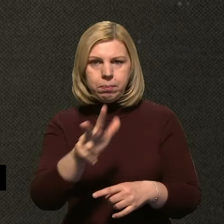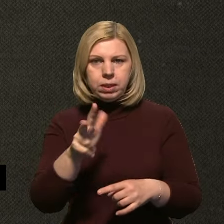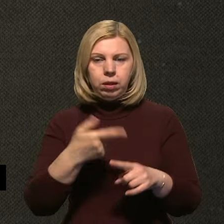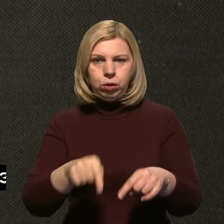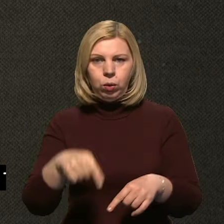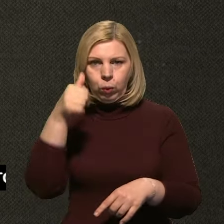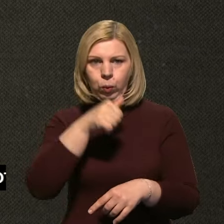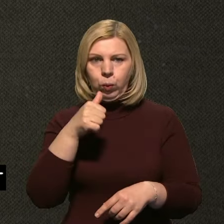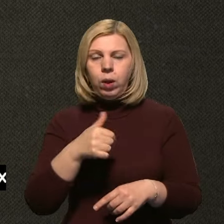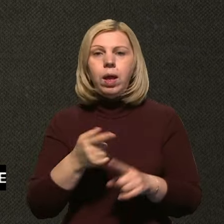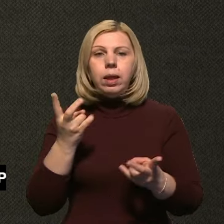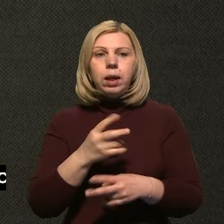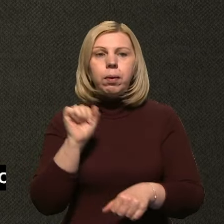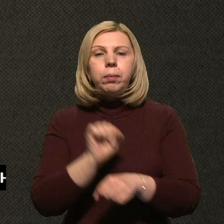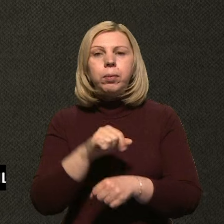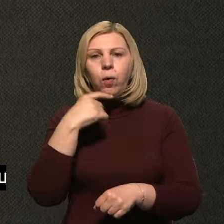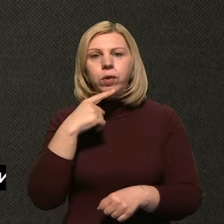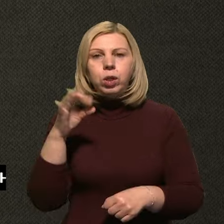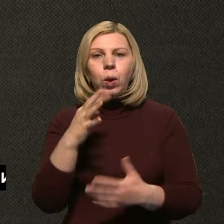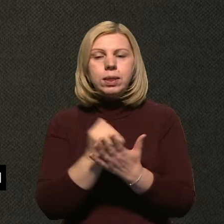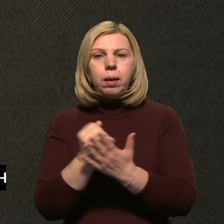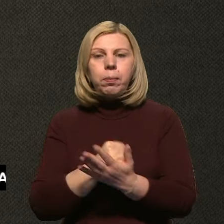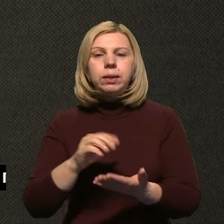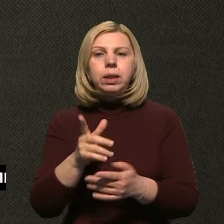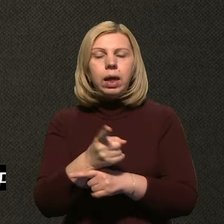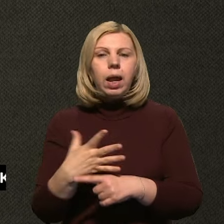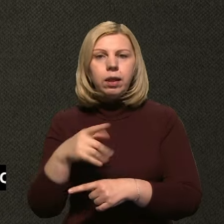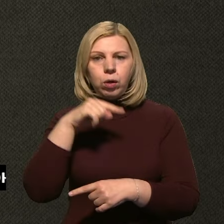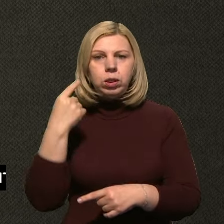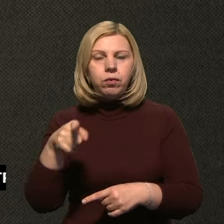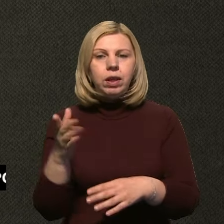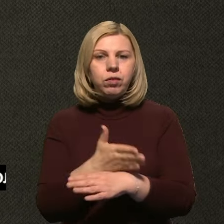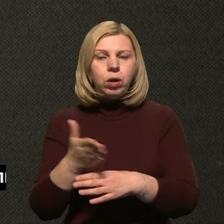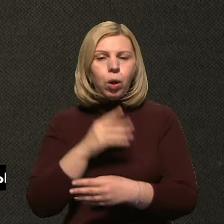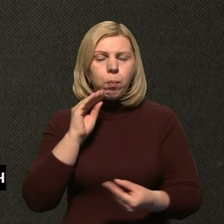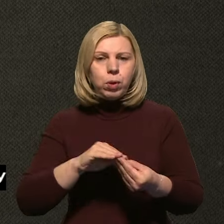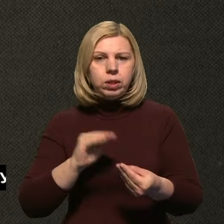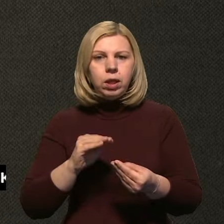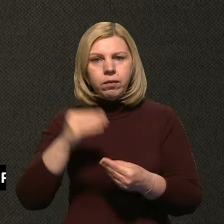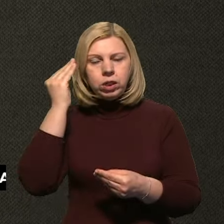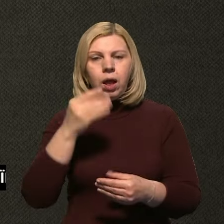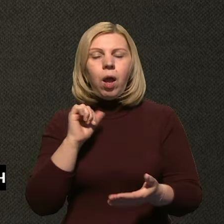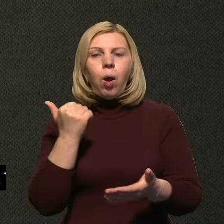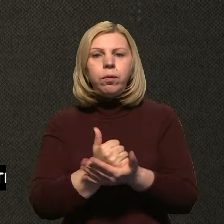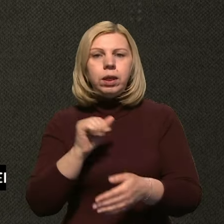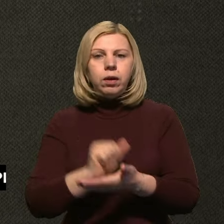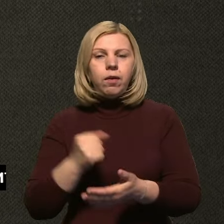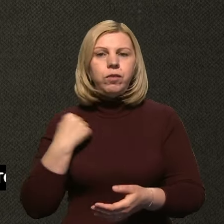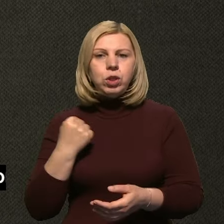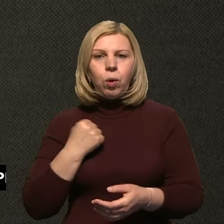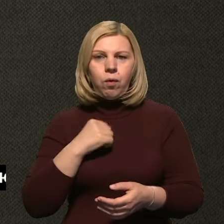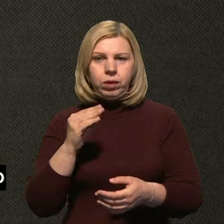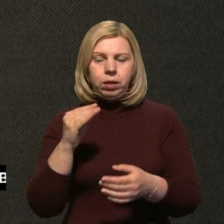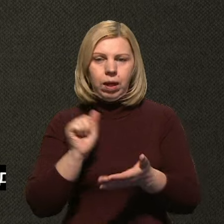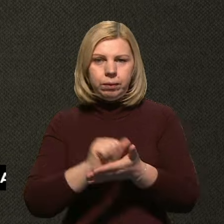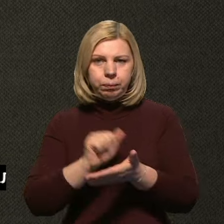року. Треба припинити говорити про запаси ракет в росіян, бо вони їх виробляють постійно, вважає головний редактор військового порталу «Дефенс